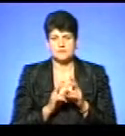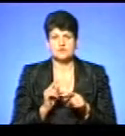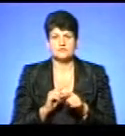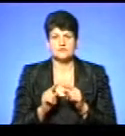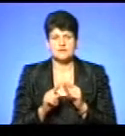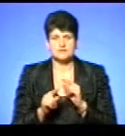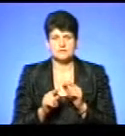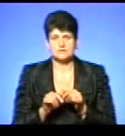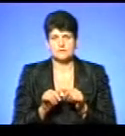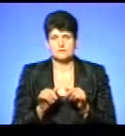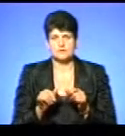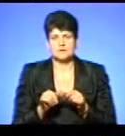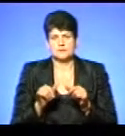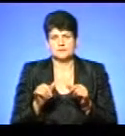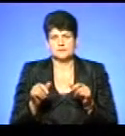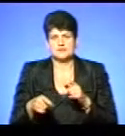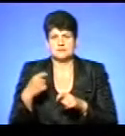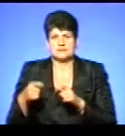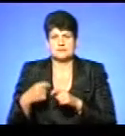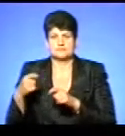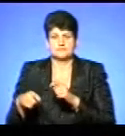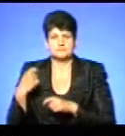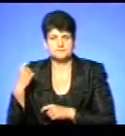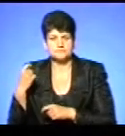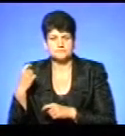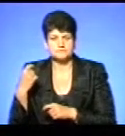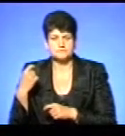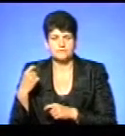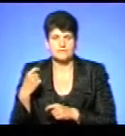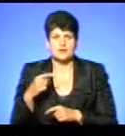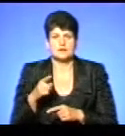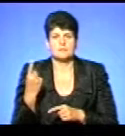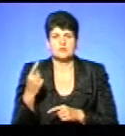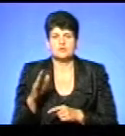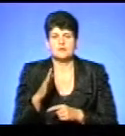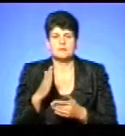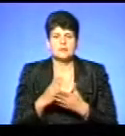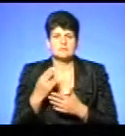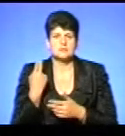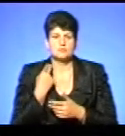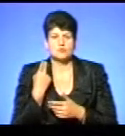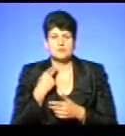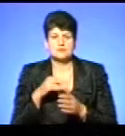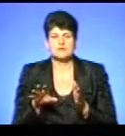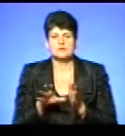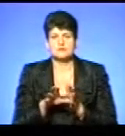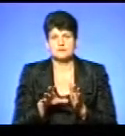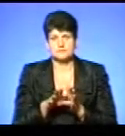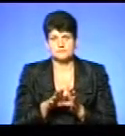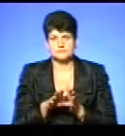темпами пророщує збитки. І на 1 вересня ми маємо заборгованість за електроенергію